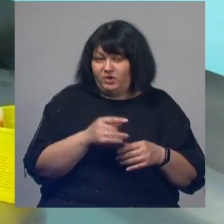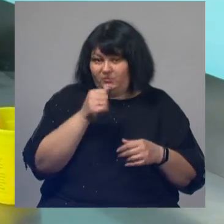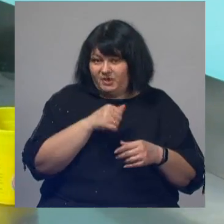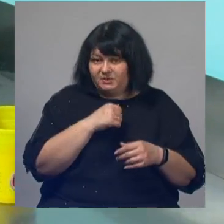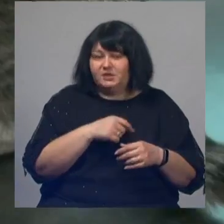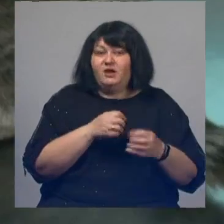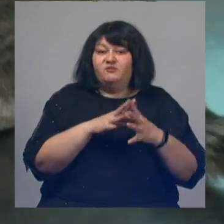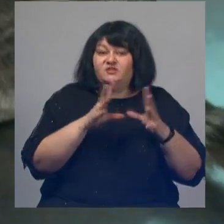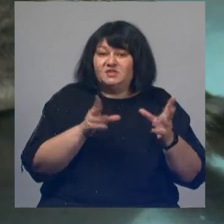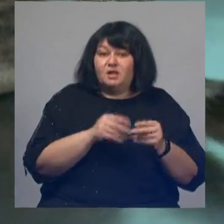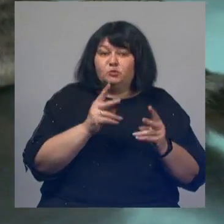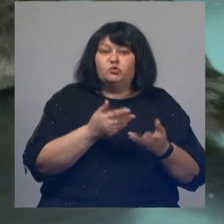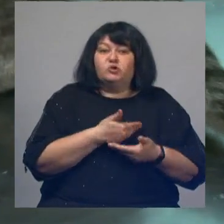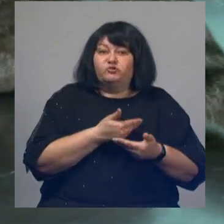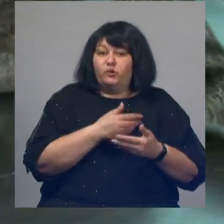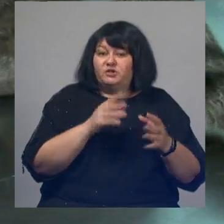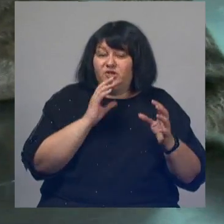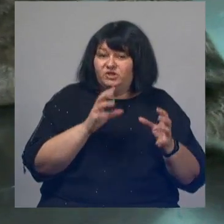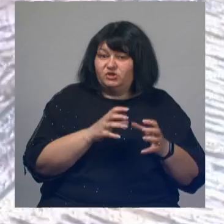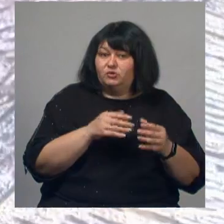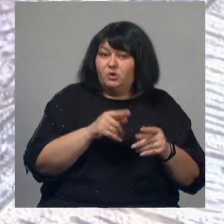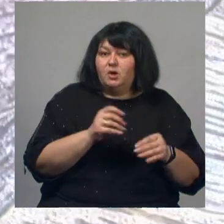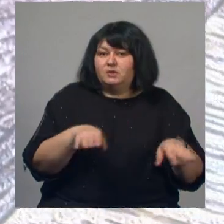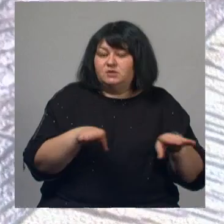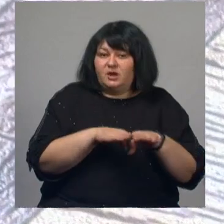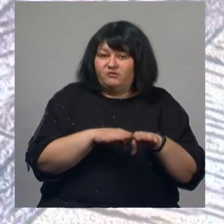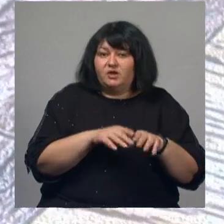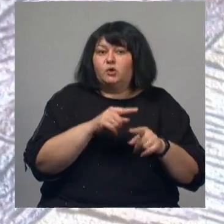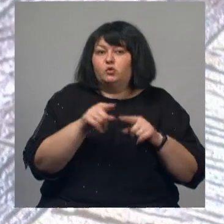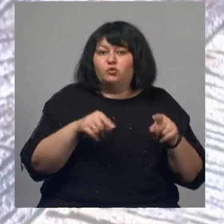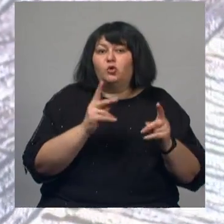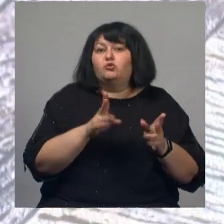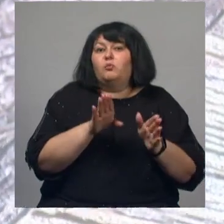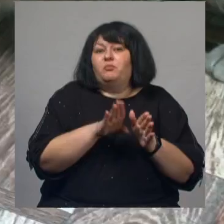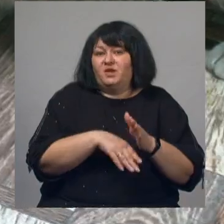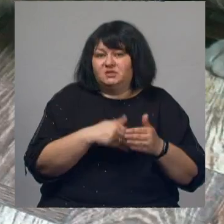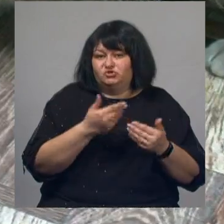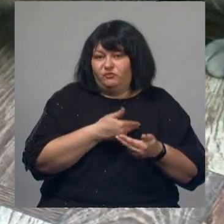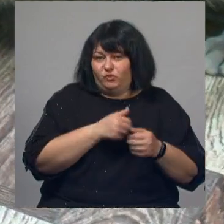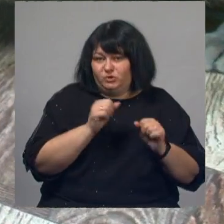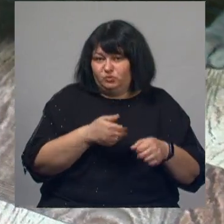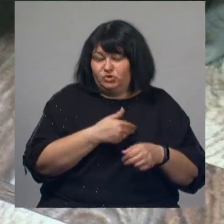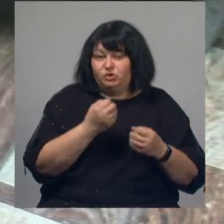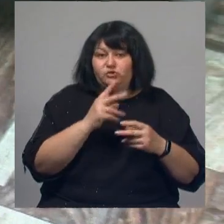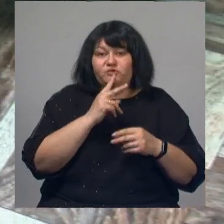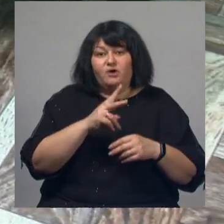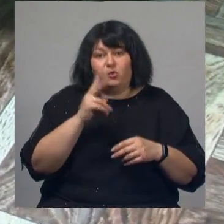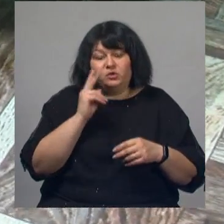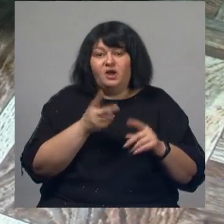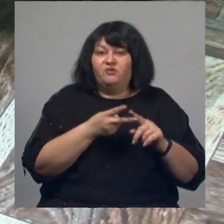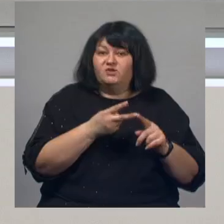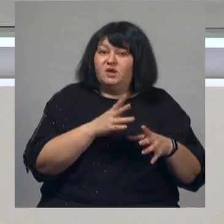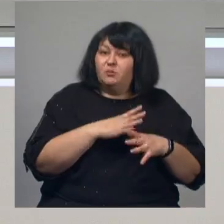людей, которые держат дома живность, уже почти сравнялось с теми, кто обходится без нее. Еще пару лет назад вторых было